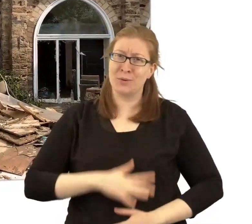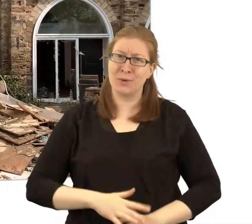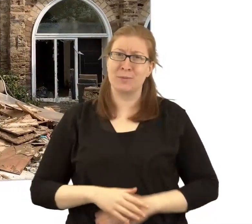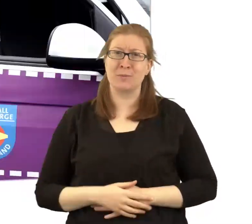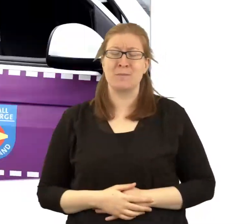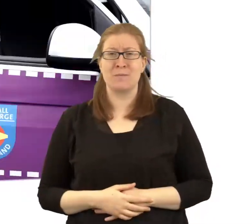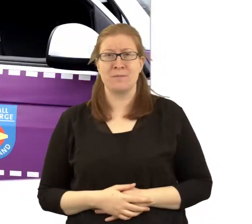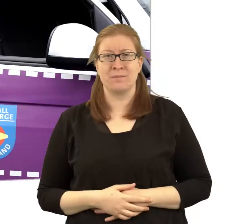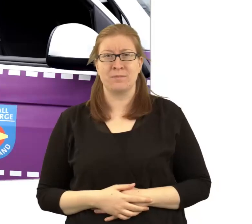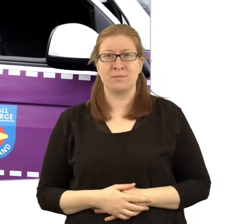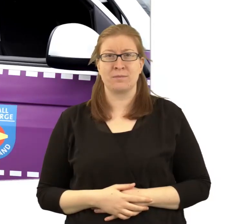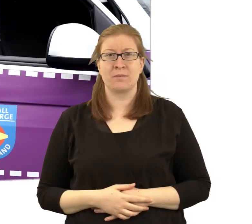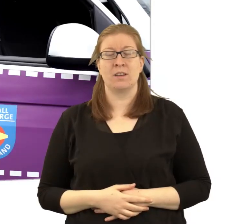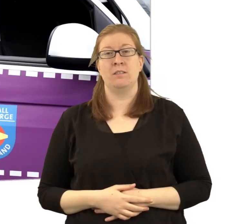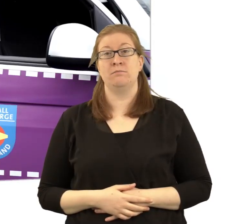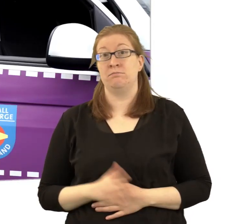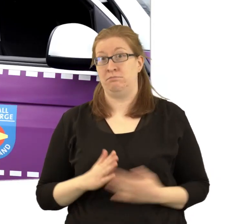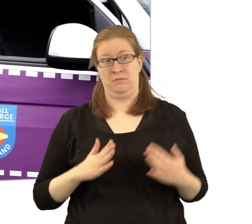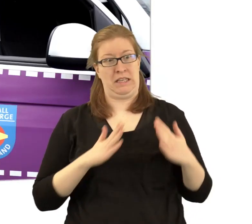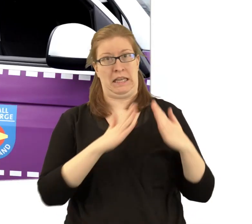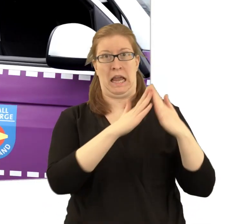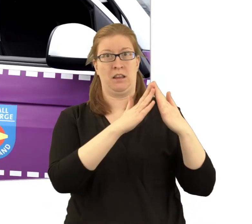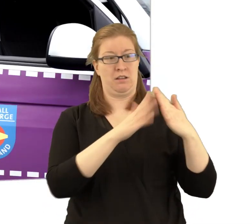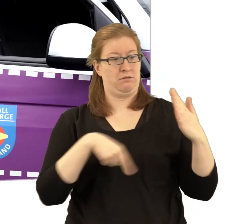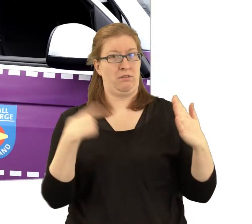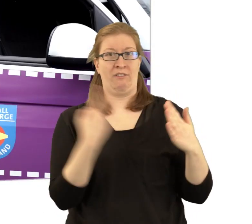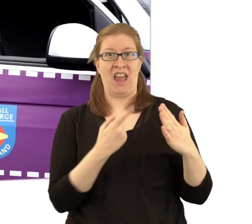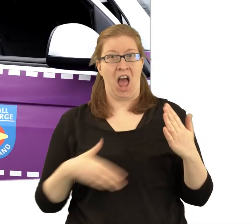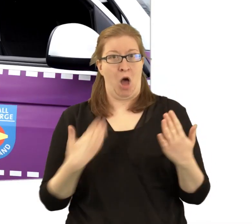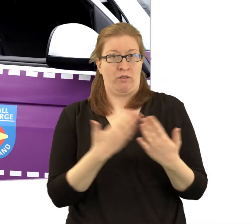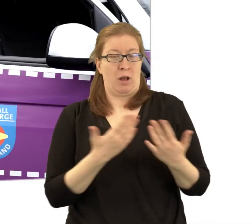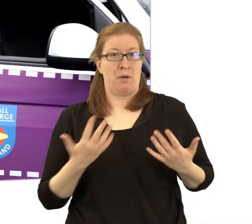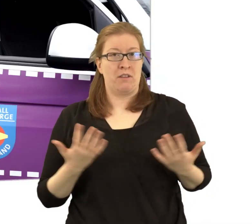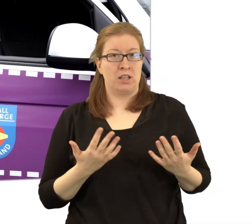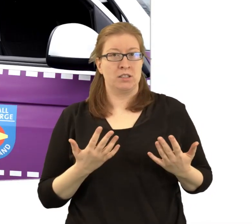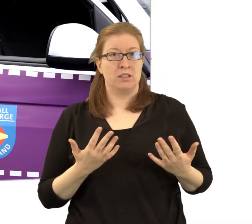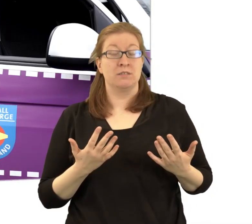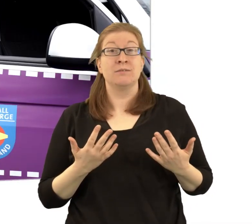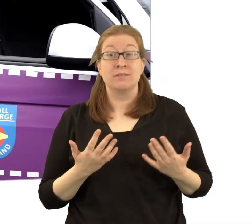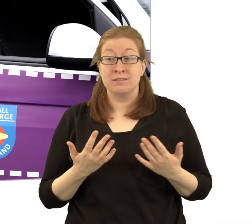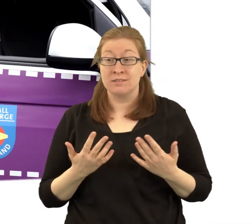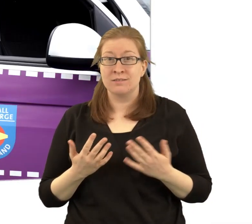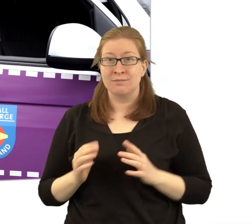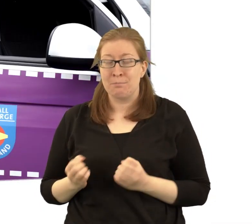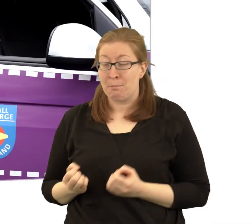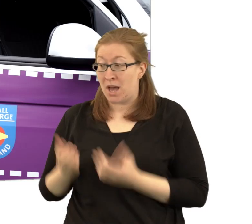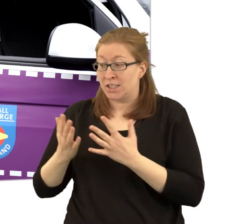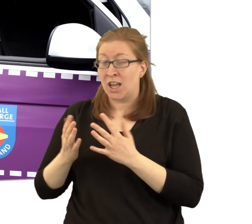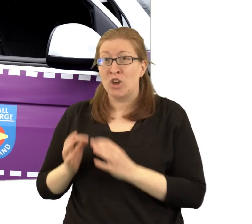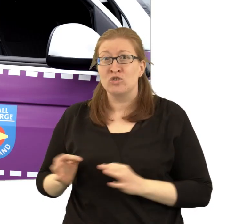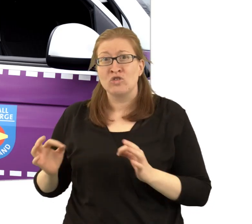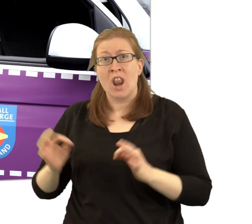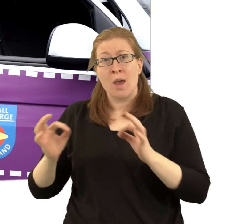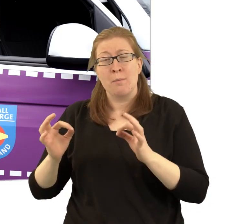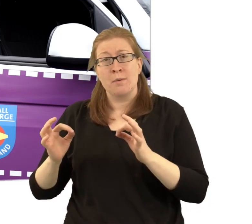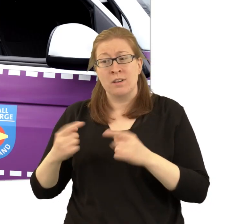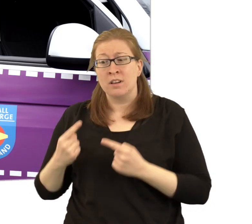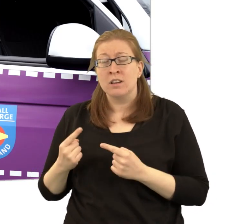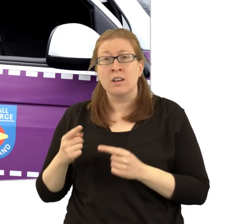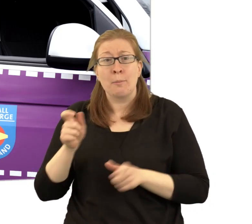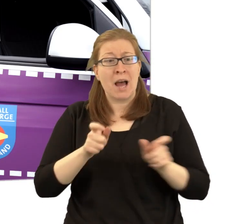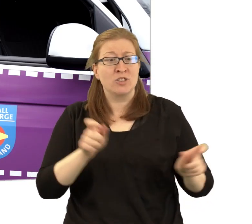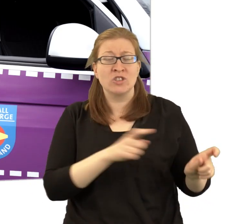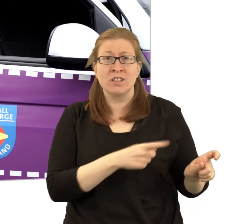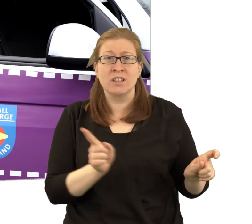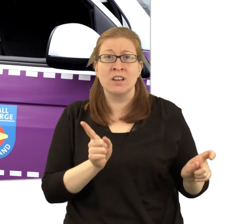Also wenn das nicht unsere Aufgabe ist als Kirche, nach zutiefst erschrockenen, leidenden Menschen zu gucken,